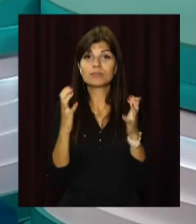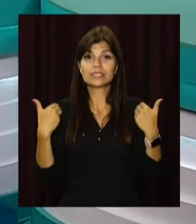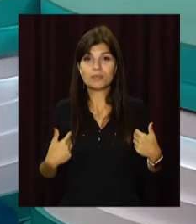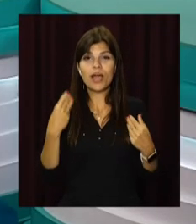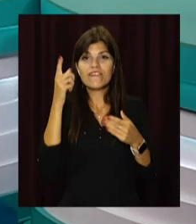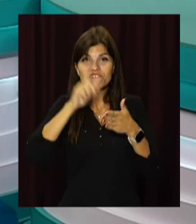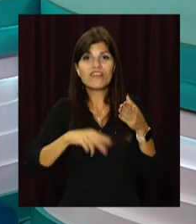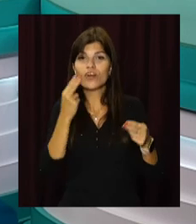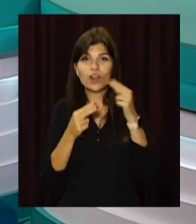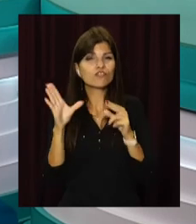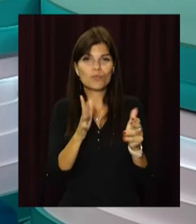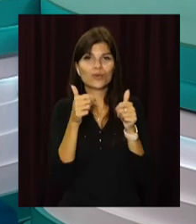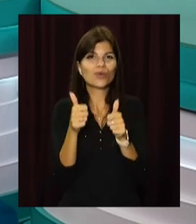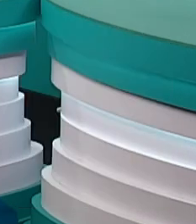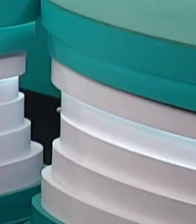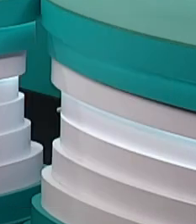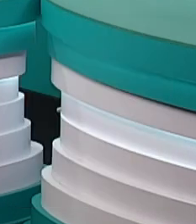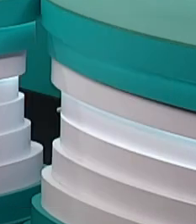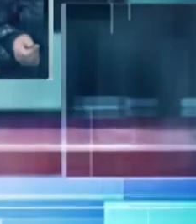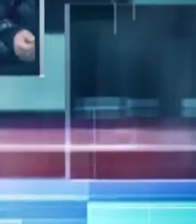себе, вірте в краще і все буде добре.